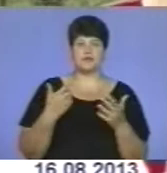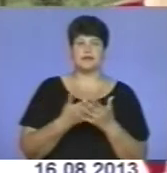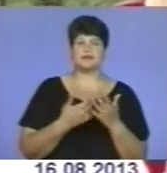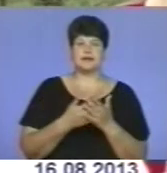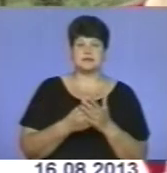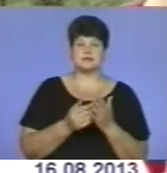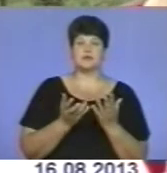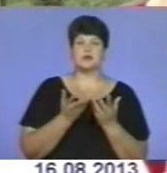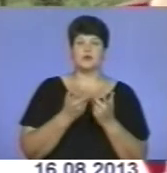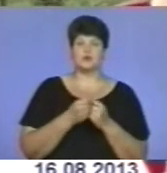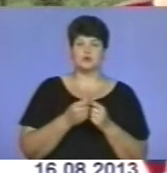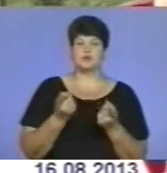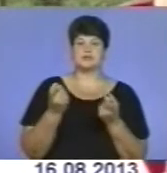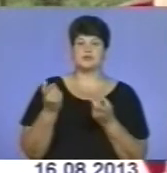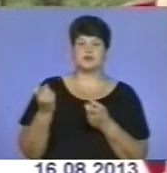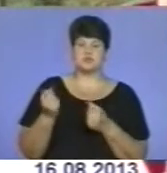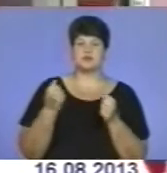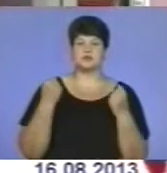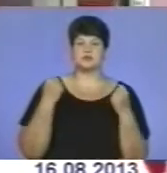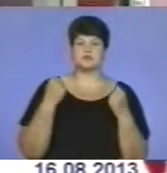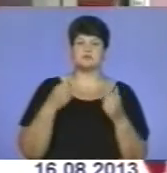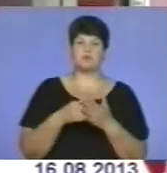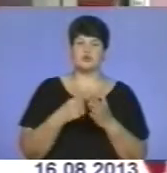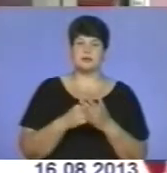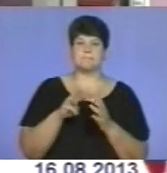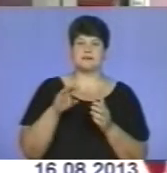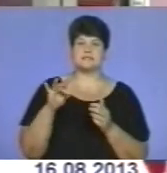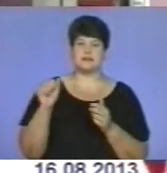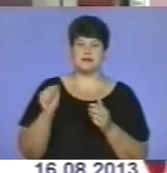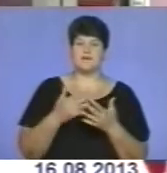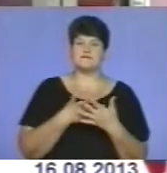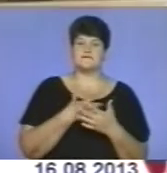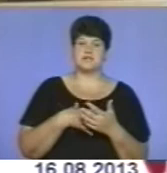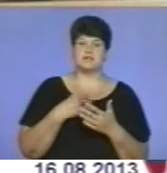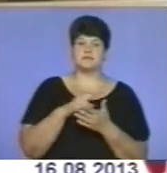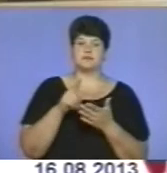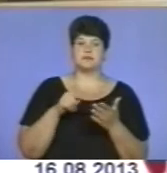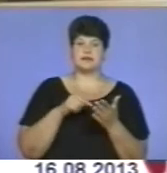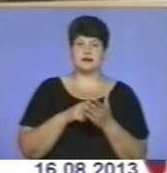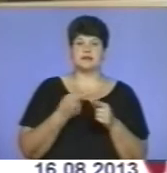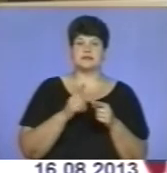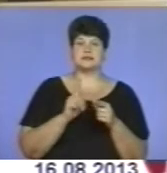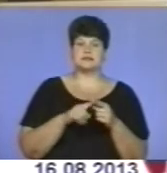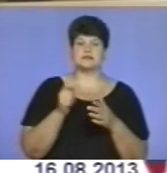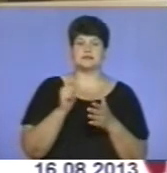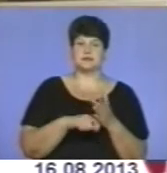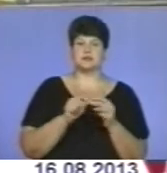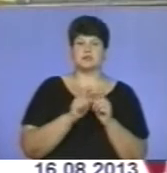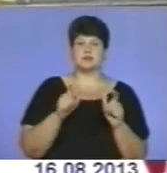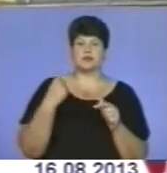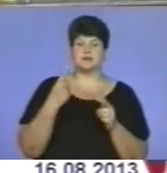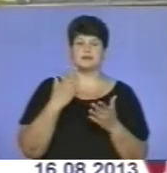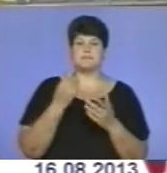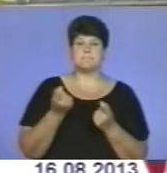рахунок залучення спонсорів меценатів. Актуальне питання щодо закриття окремих шкіл області, де мало учнів. Однак тут